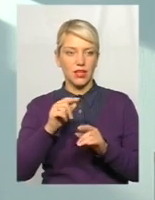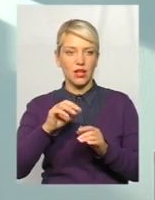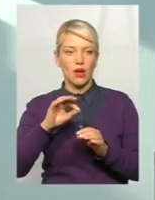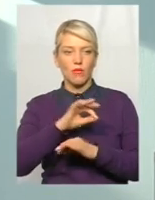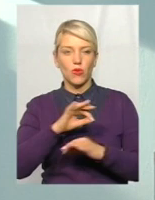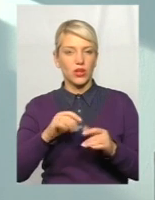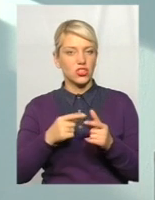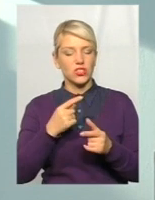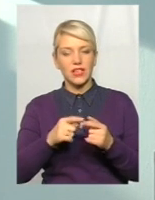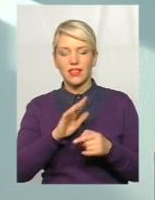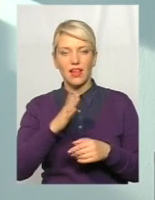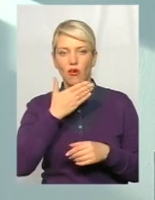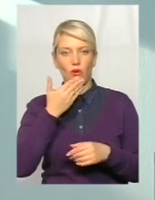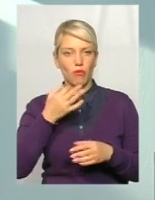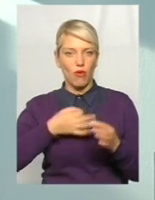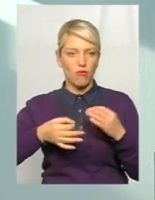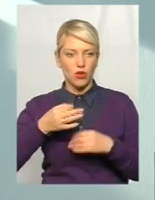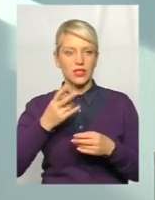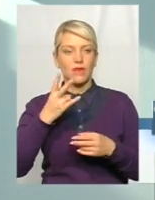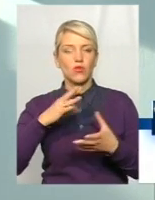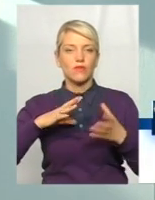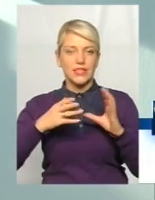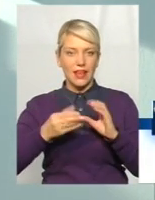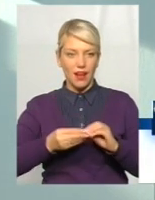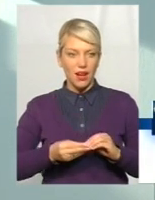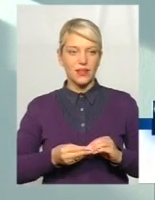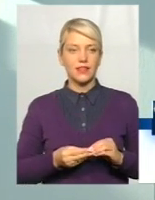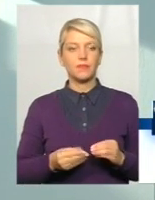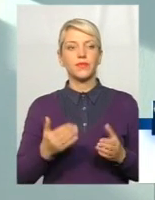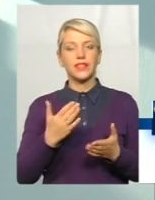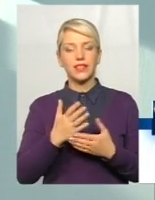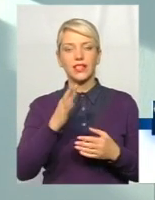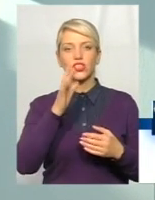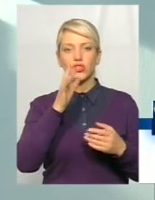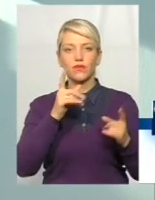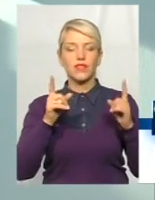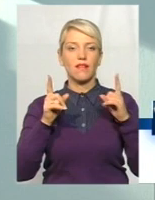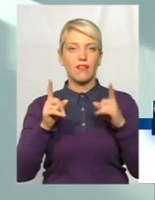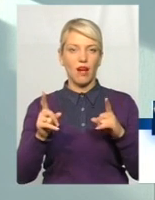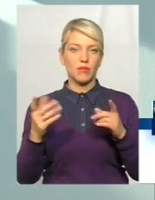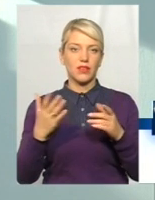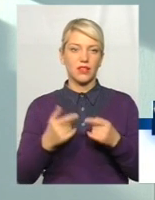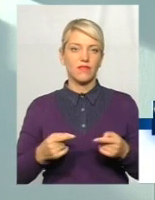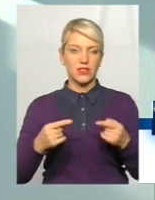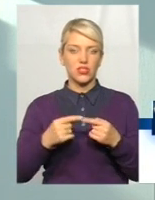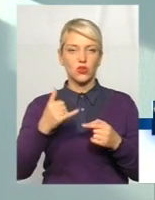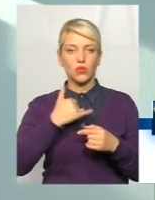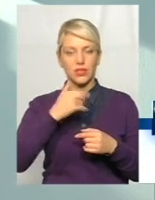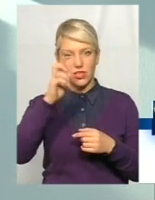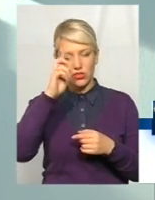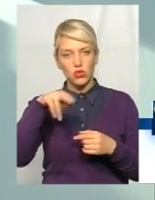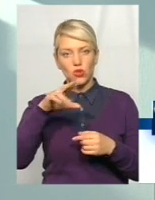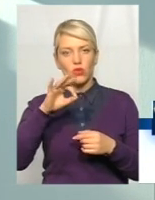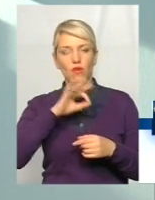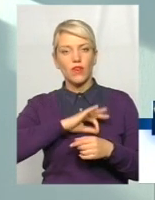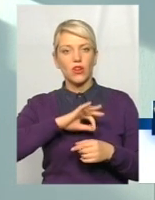обговорювалося сьогодні? Це не обговорювалося, але є загальні часові рамки, які визначила вже у нас держава, щодо використання